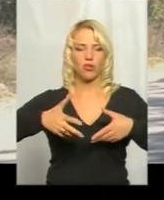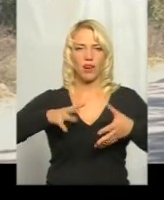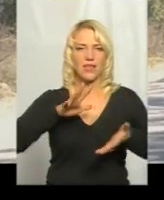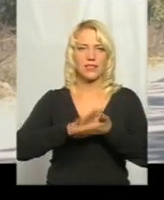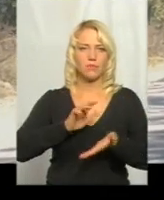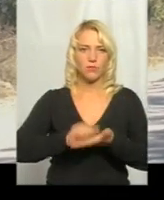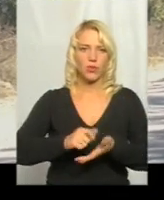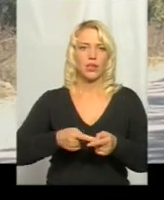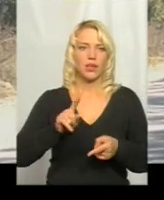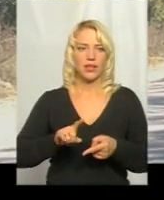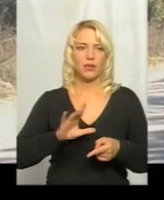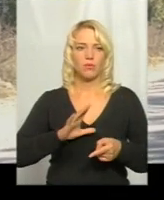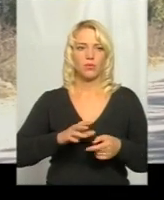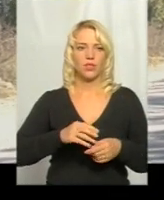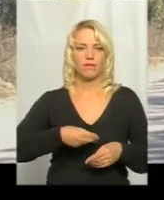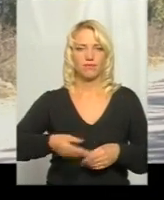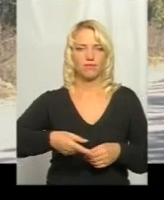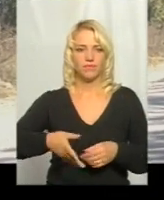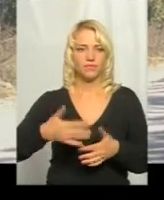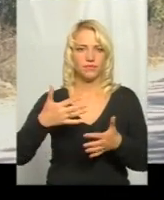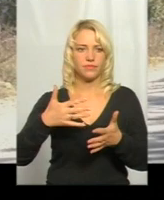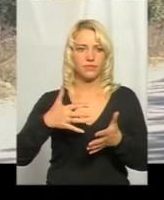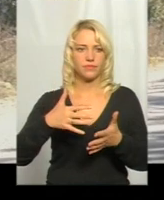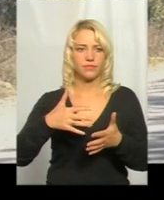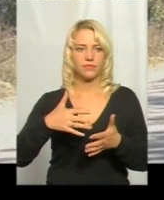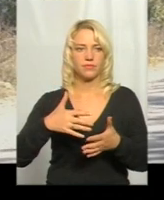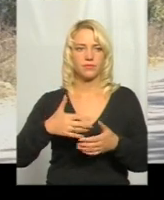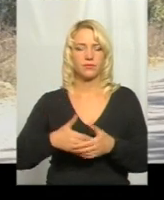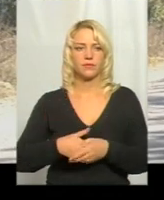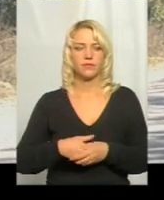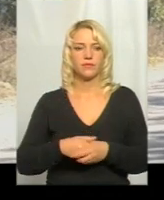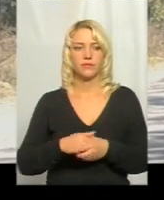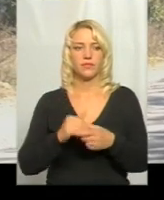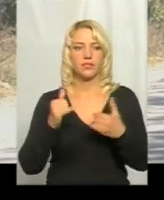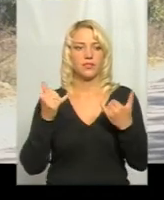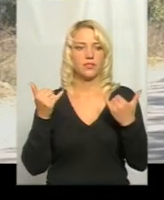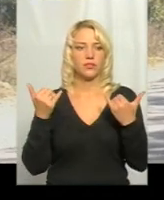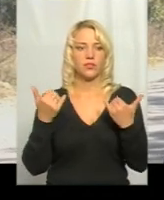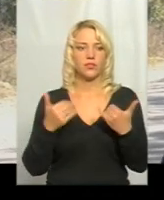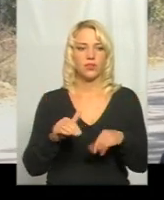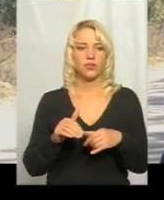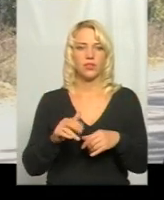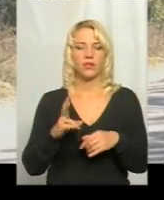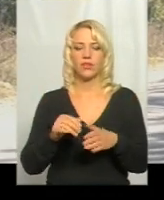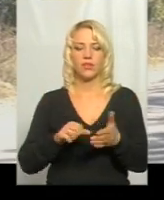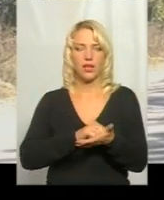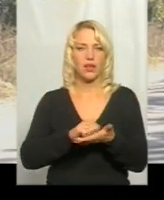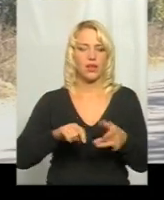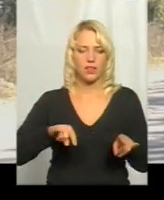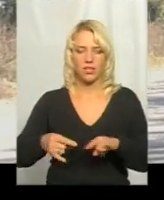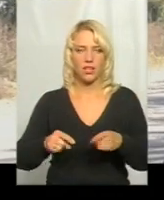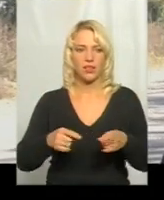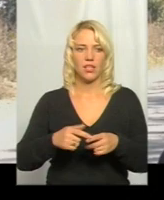асфальту насипали висівку, мучку. І вони дорогу не латають, вони пускають